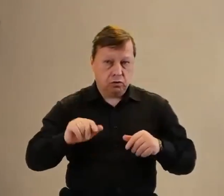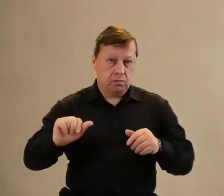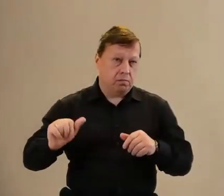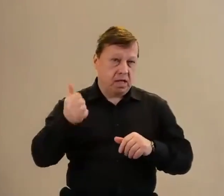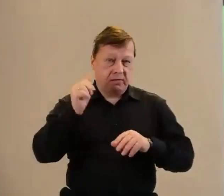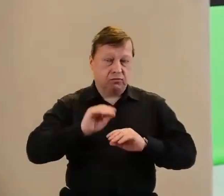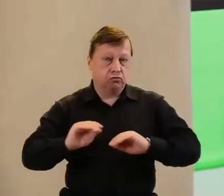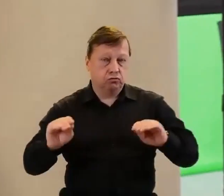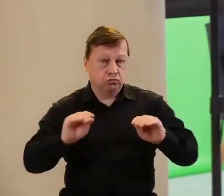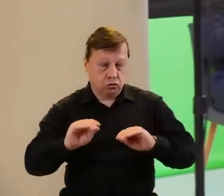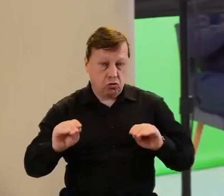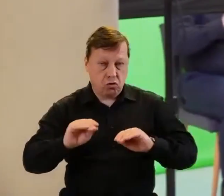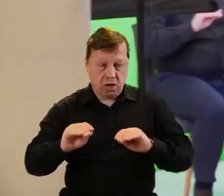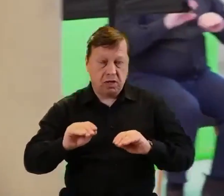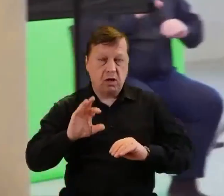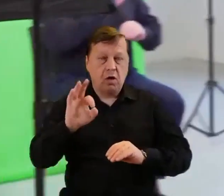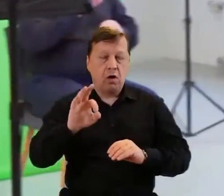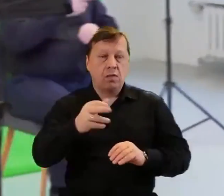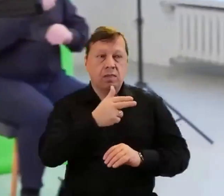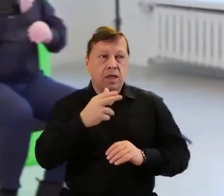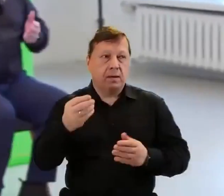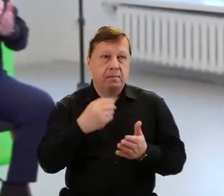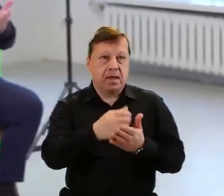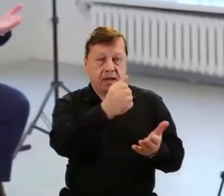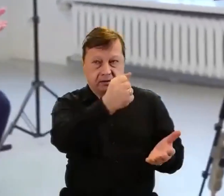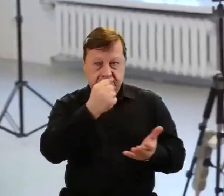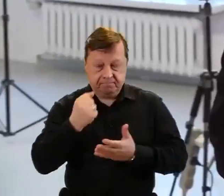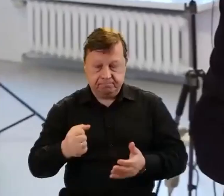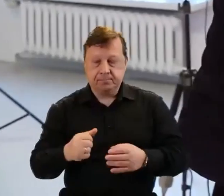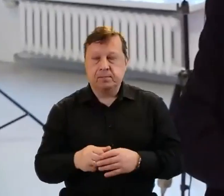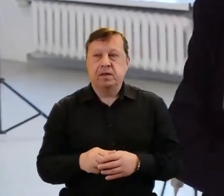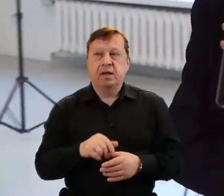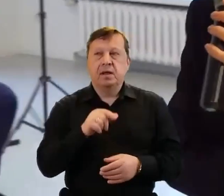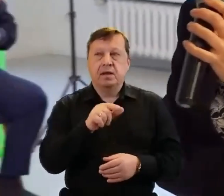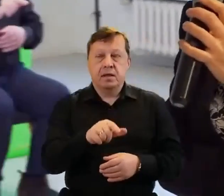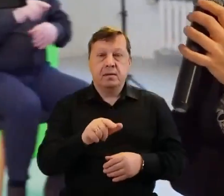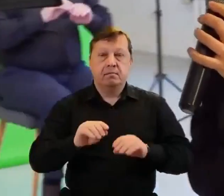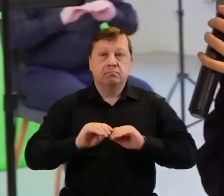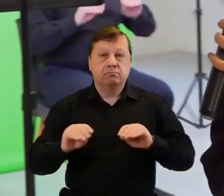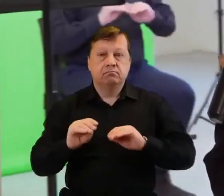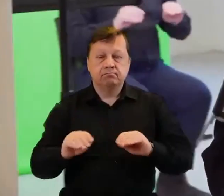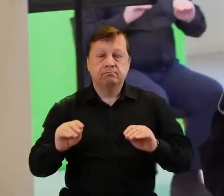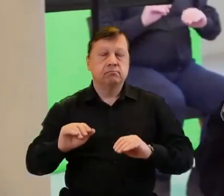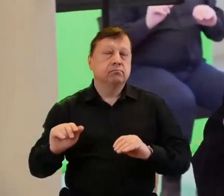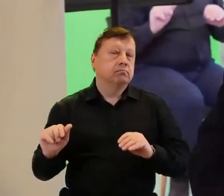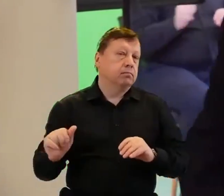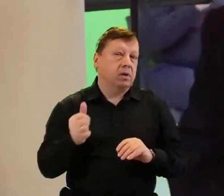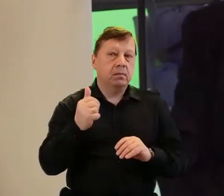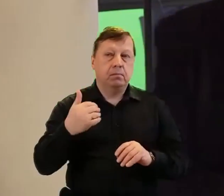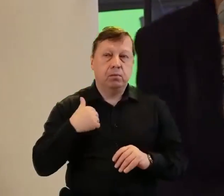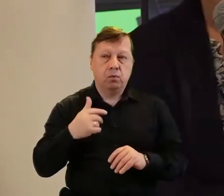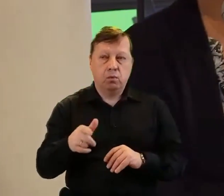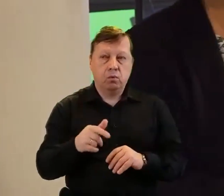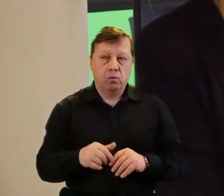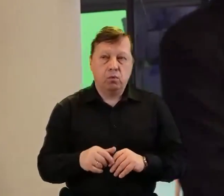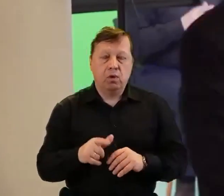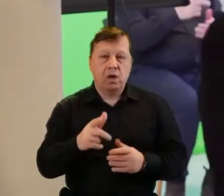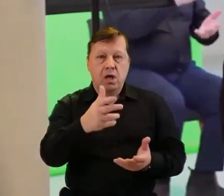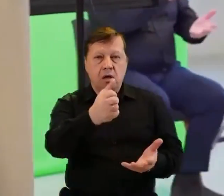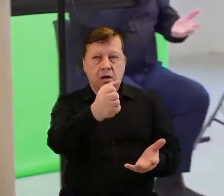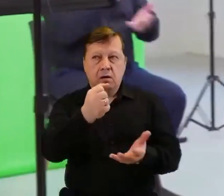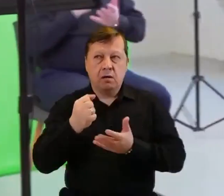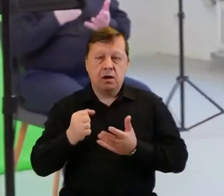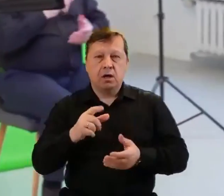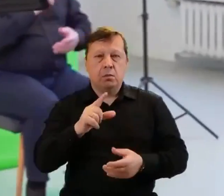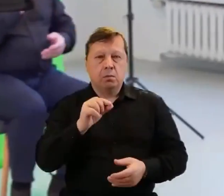szkolenia z pozyskiwania środków i jednym z pierwszych i uporczywie używaliśmy słowa pozyskiwanie